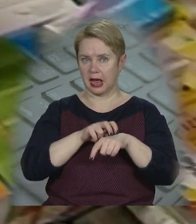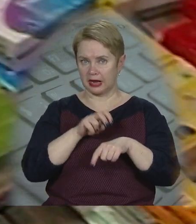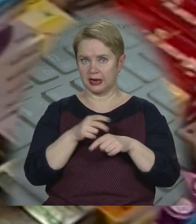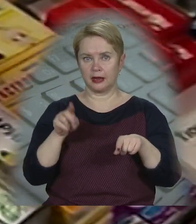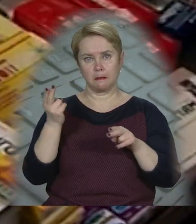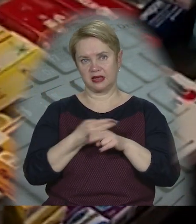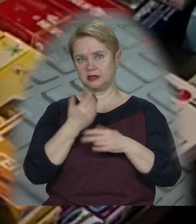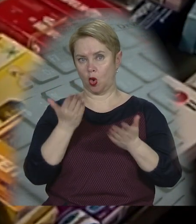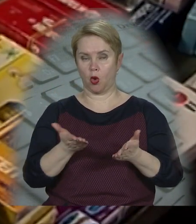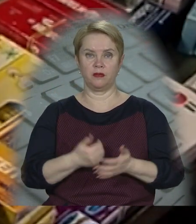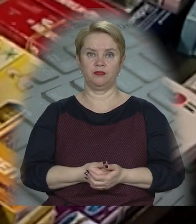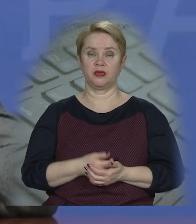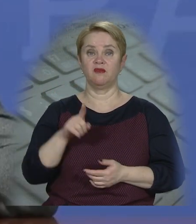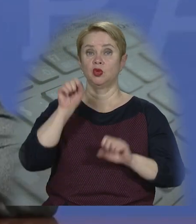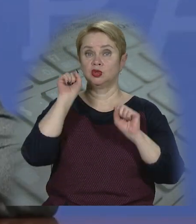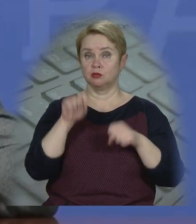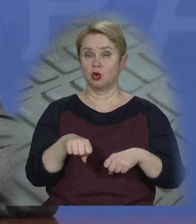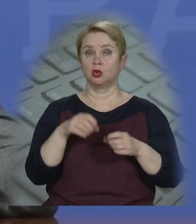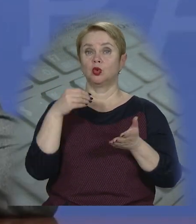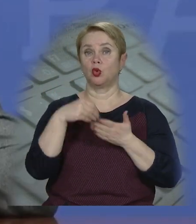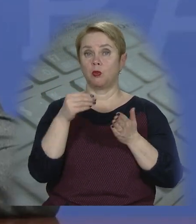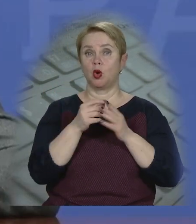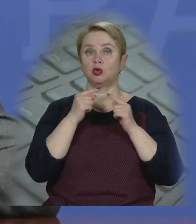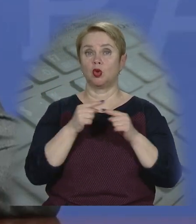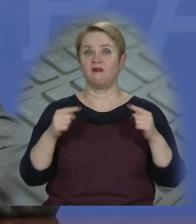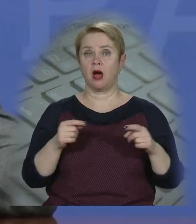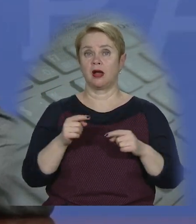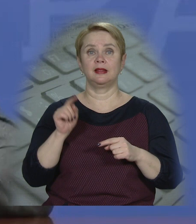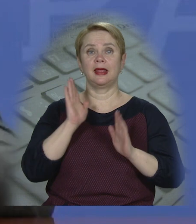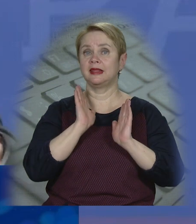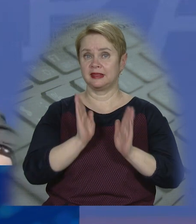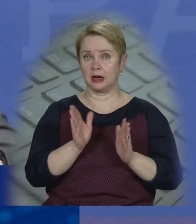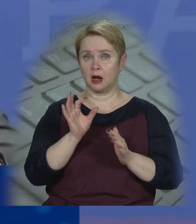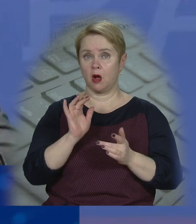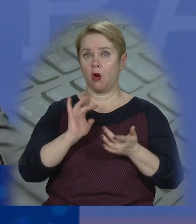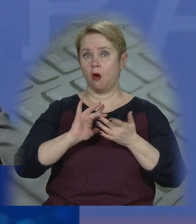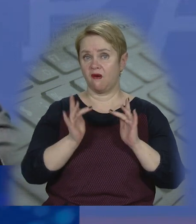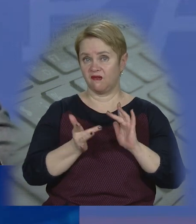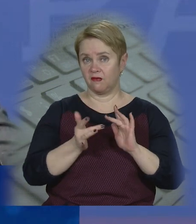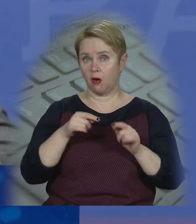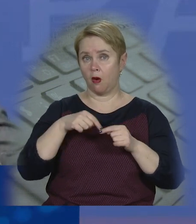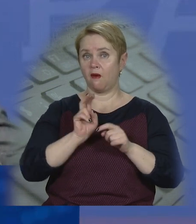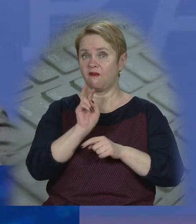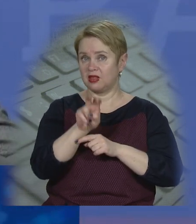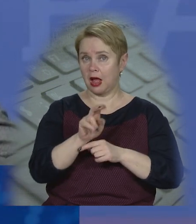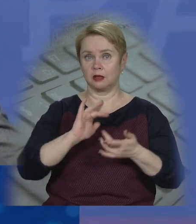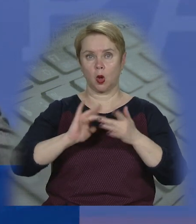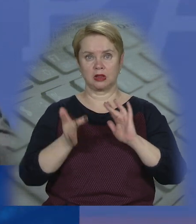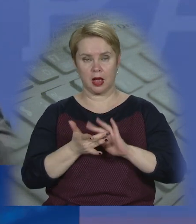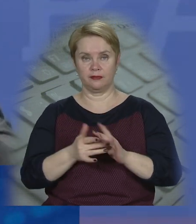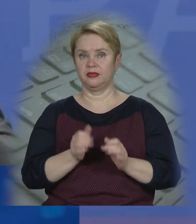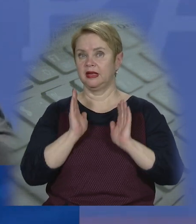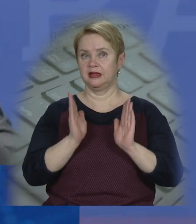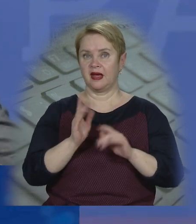лікаря, так і без нього. І вони зможуть купувати товари аптек не тільки офлайн, а також онлайн. Не